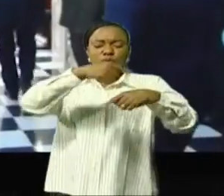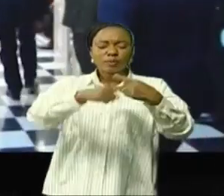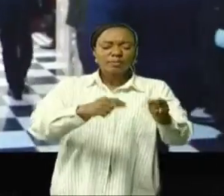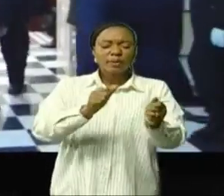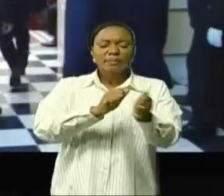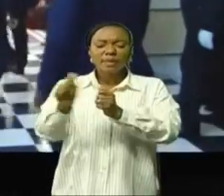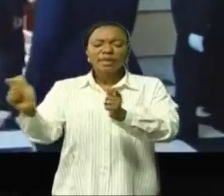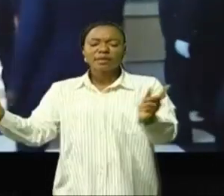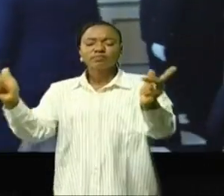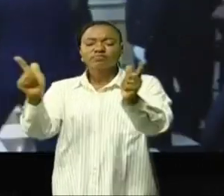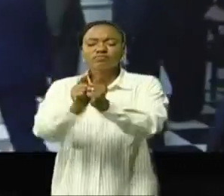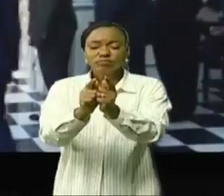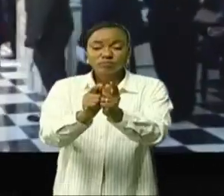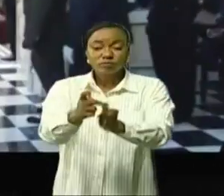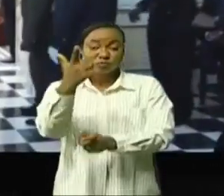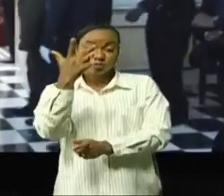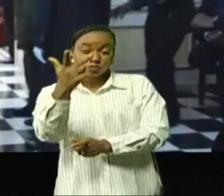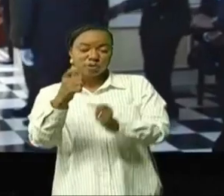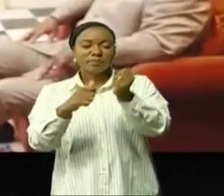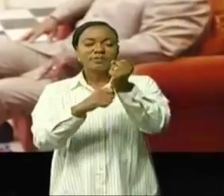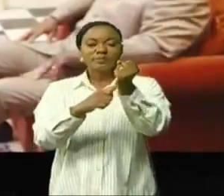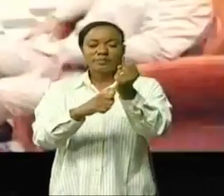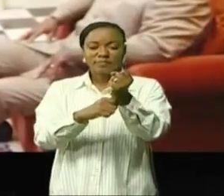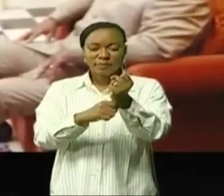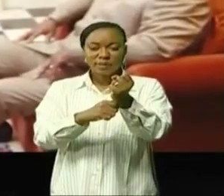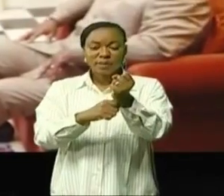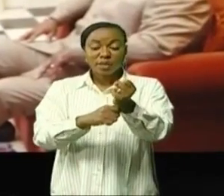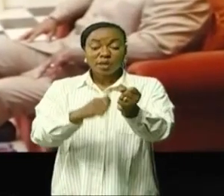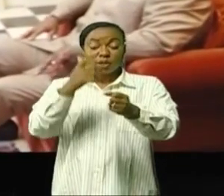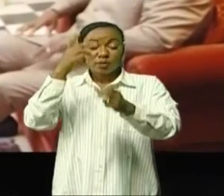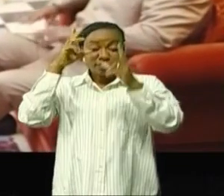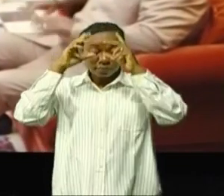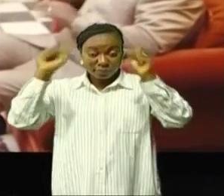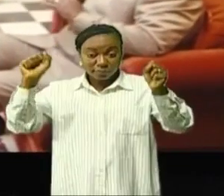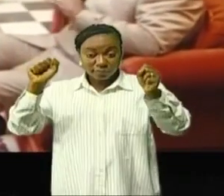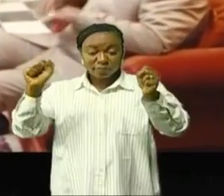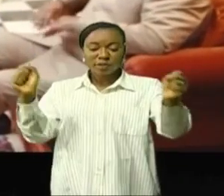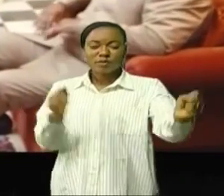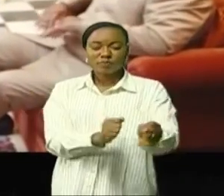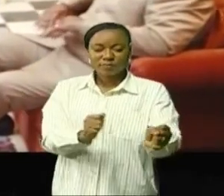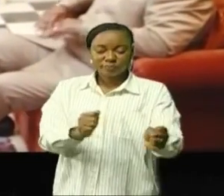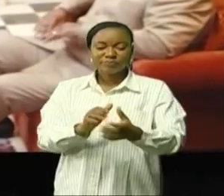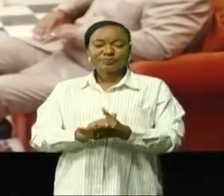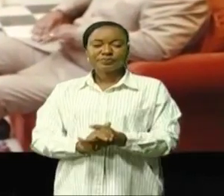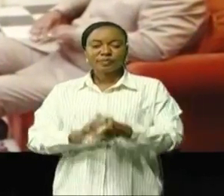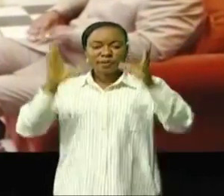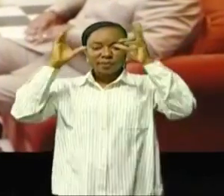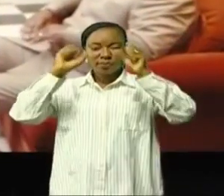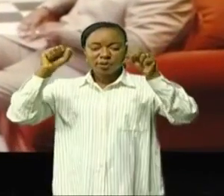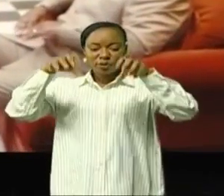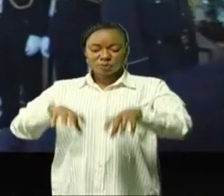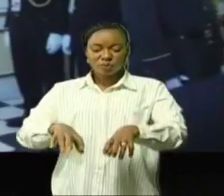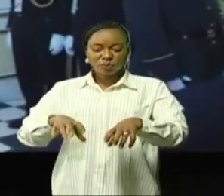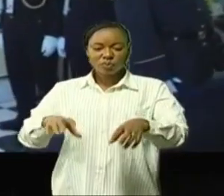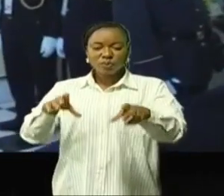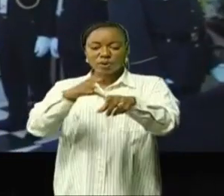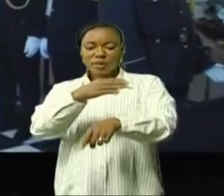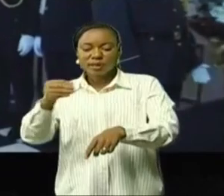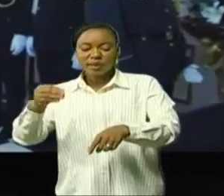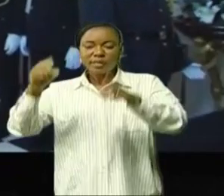rencontre à trois entre les présidents Joao Lourenço, Félix-Antoine Chiseké de Chulombo et Paul Kagame.